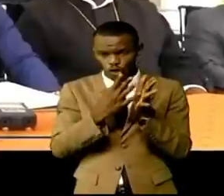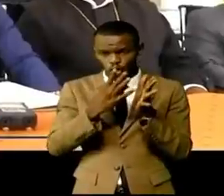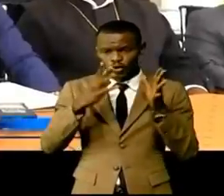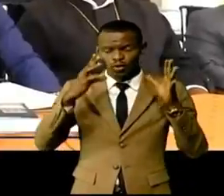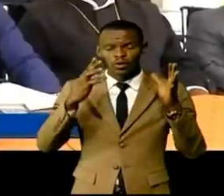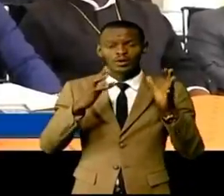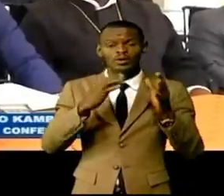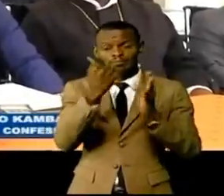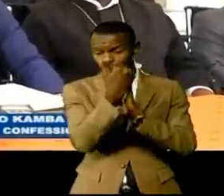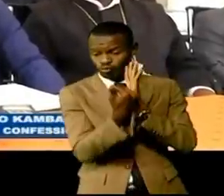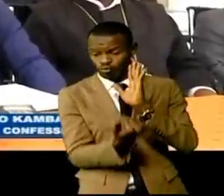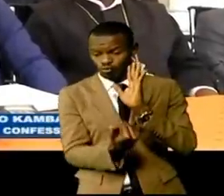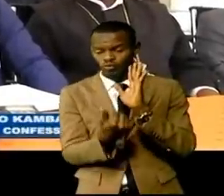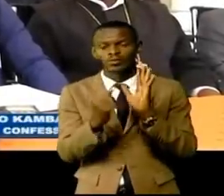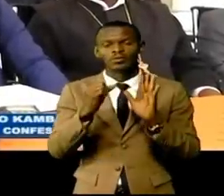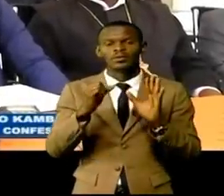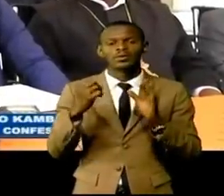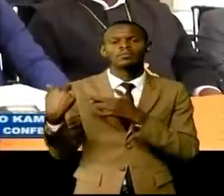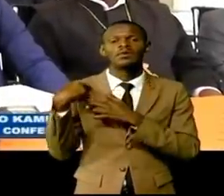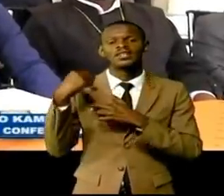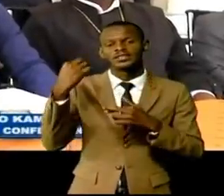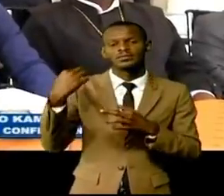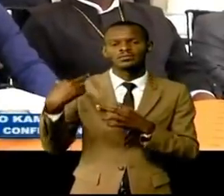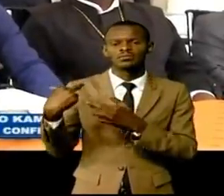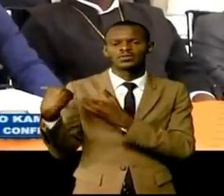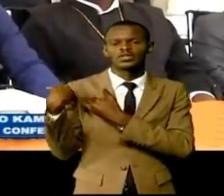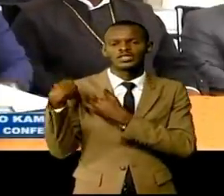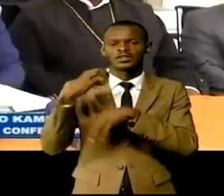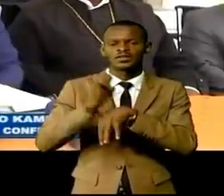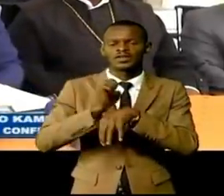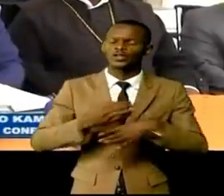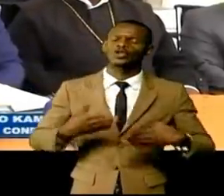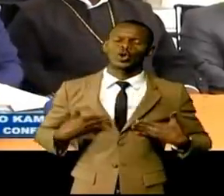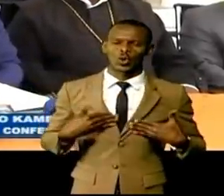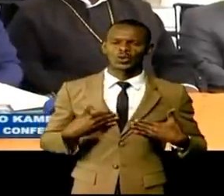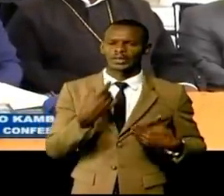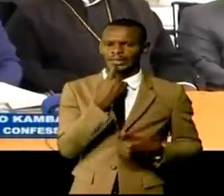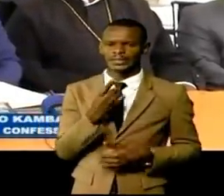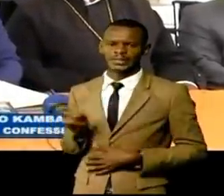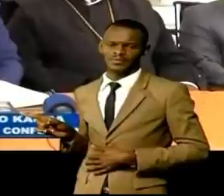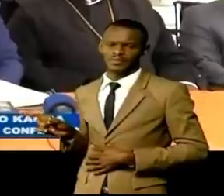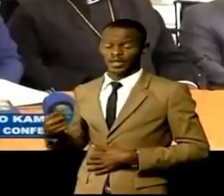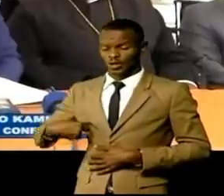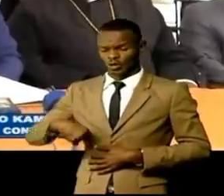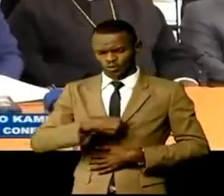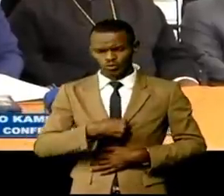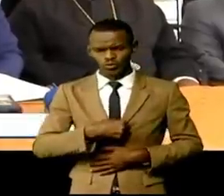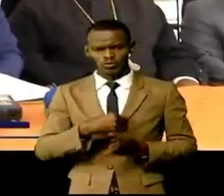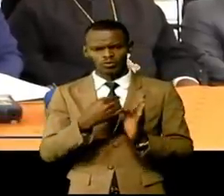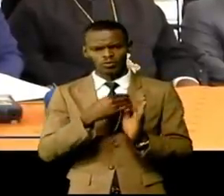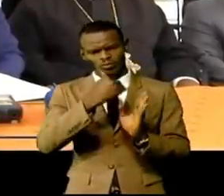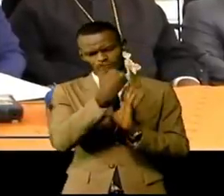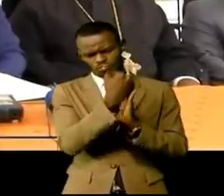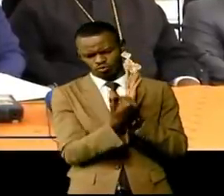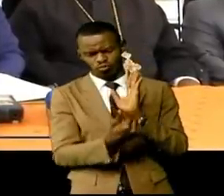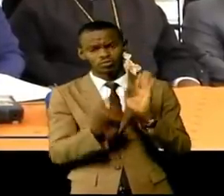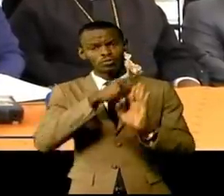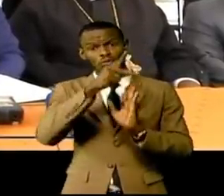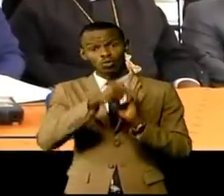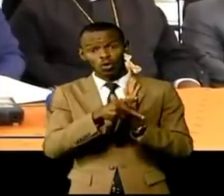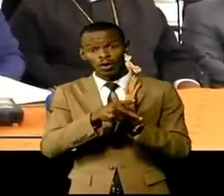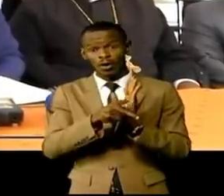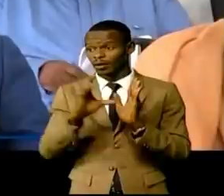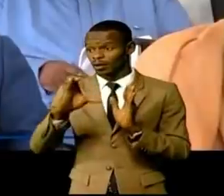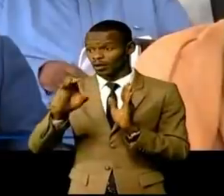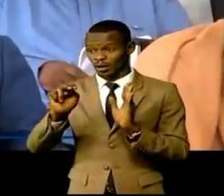feuille des routes est vraiment la bienvenue c'est un apaisement et d'autant plus que dans cette feuille des routes nous avons épinglé de certains éléments qui